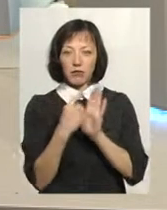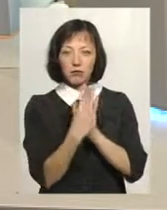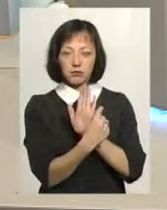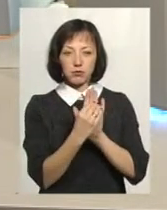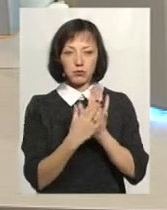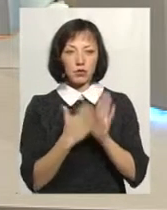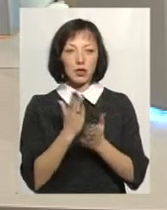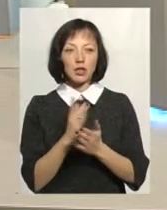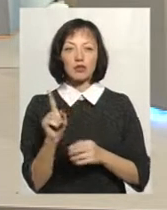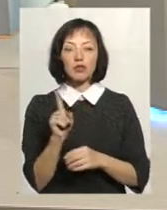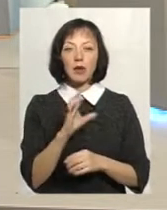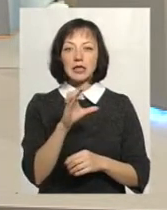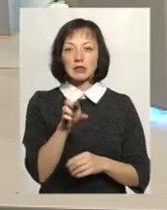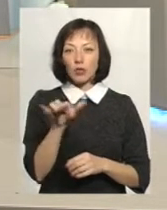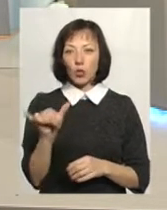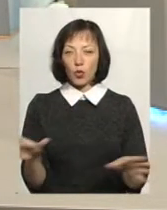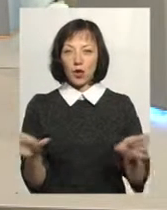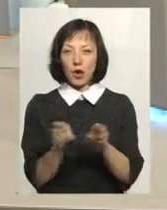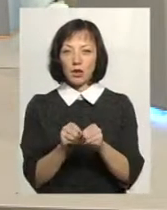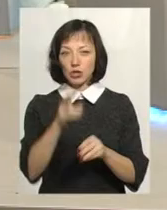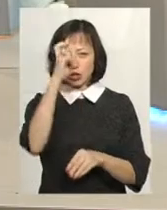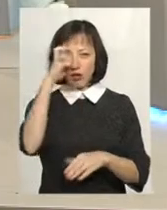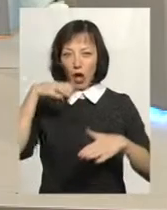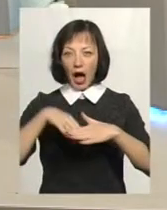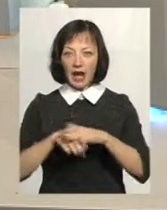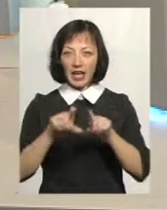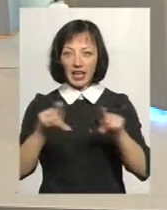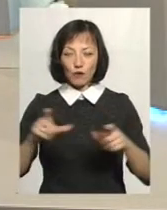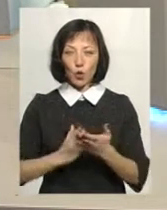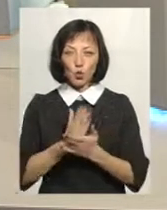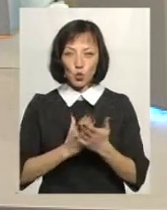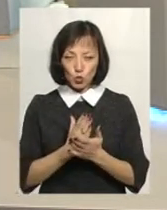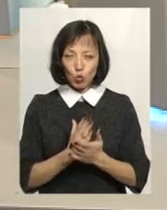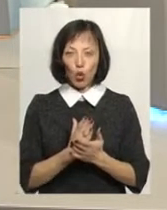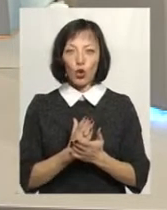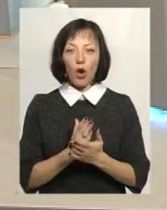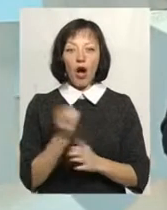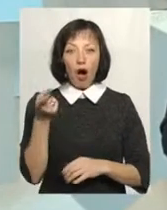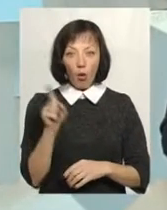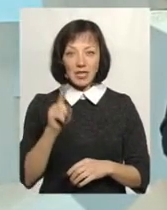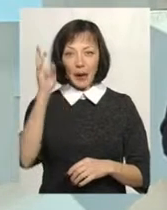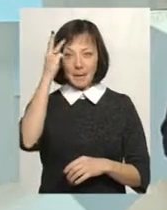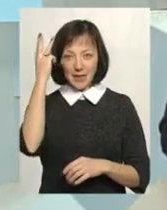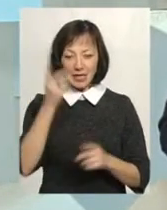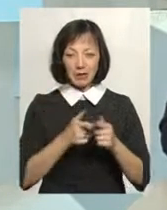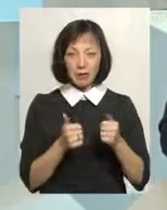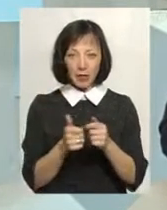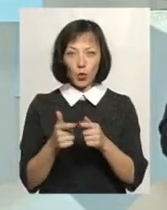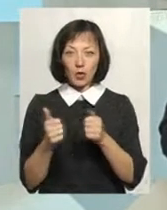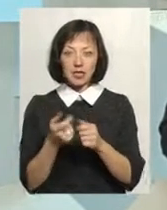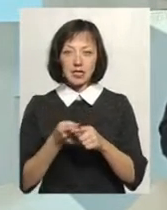щоб Служба безпеки України разом з Державною архівною службою, Отже, і хмельницькі підрозділи цих